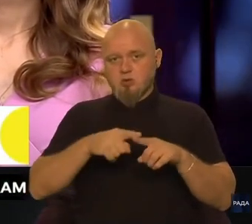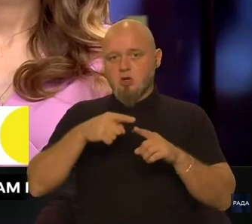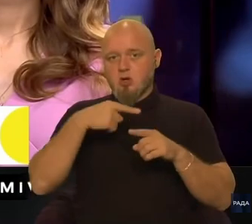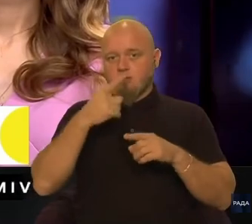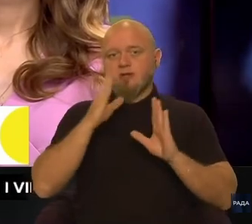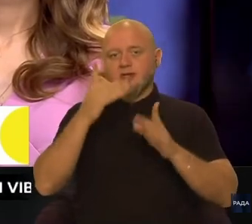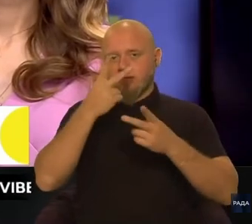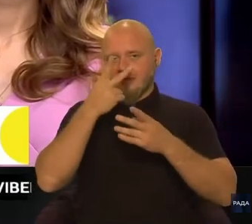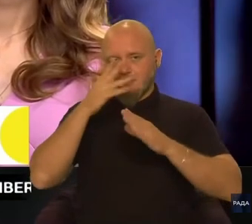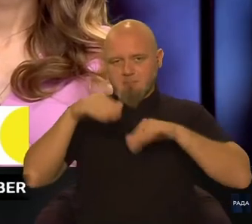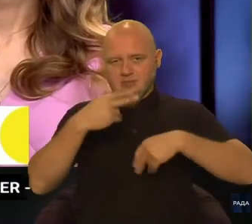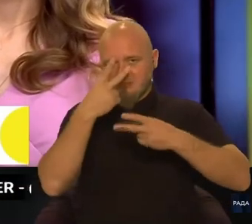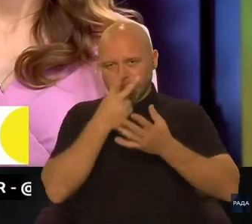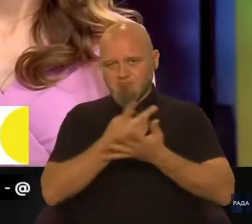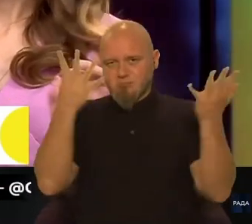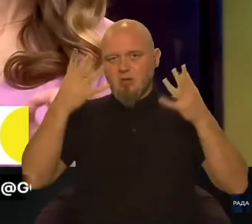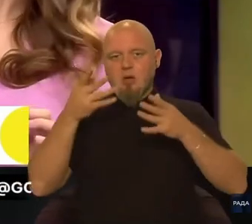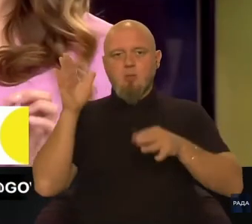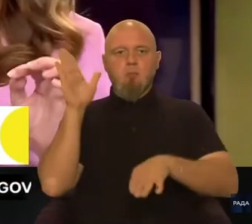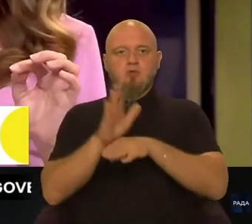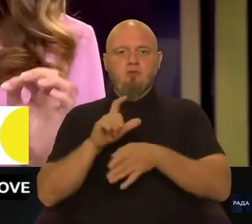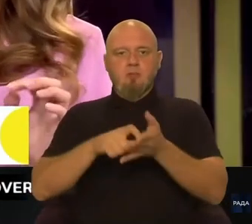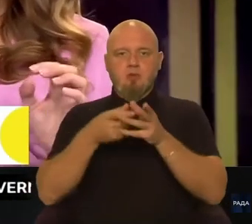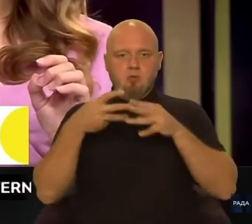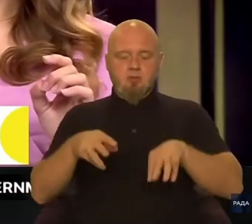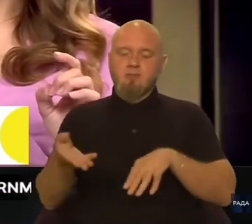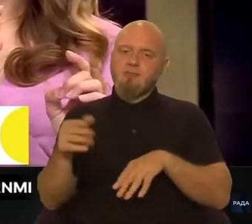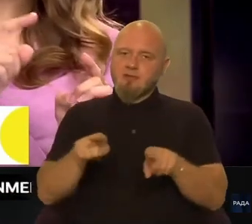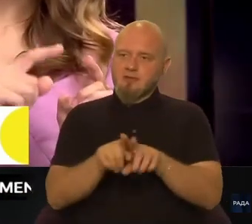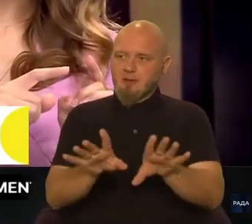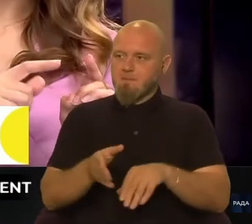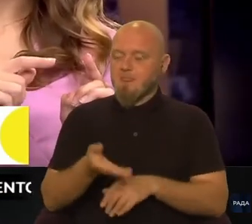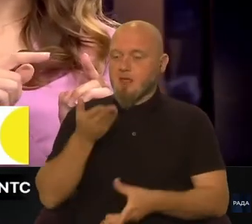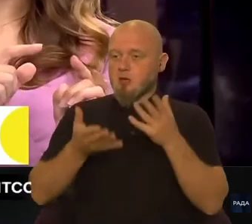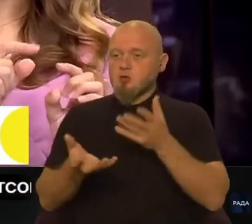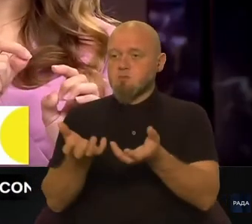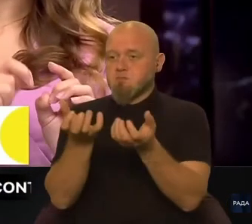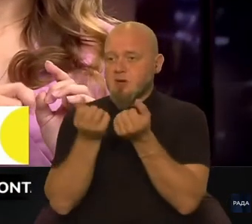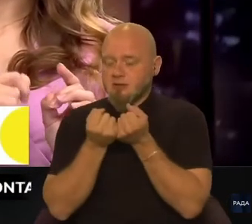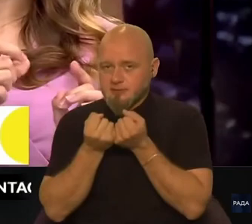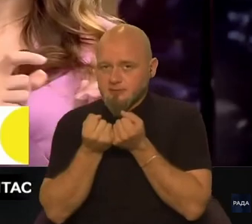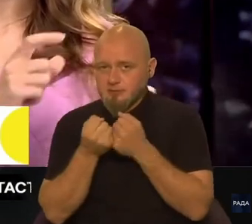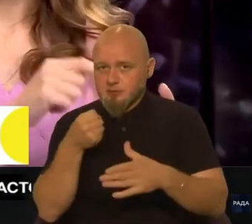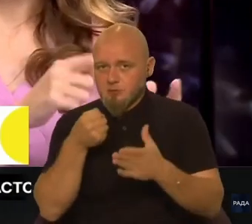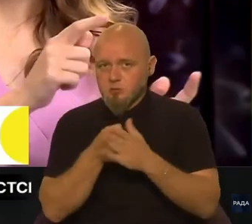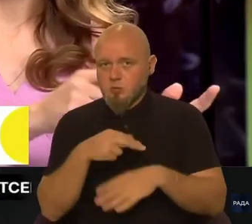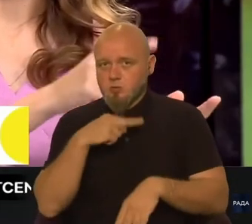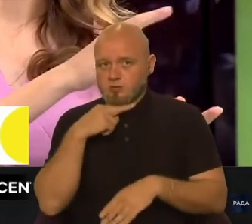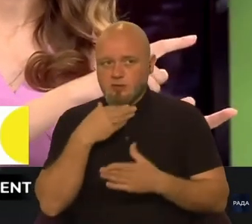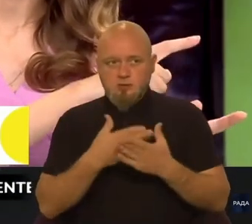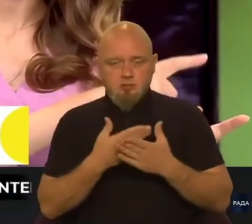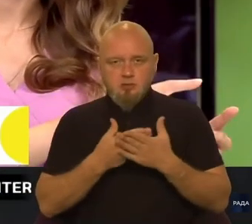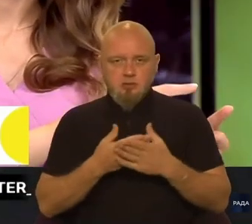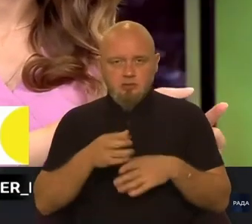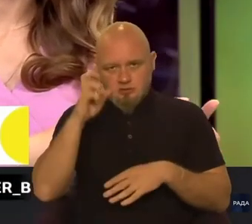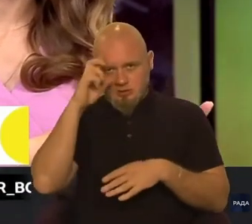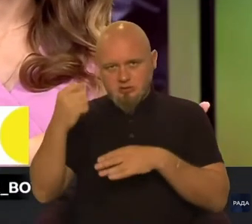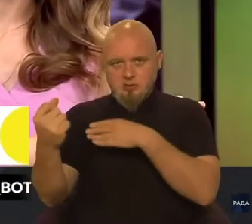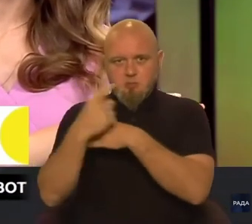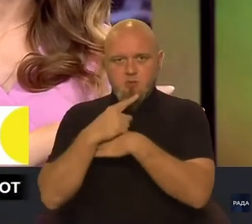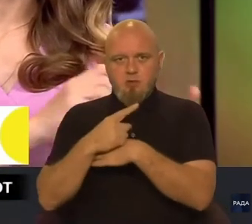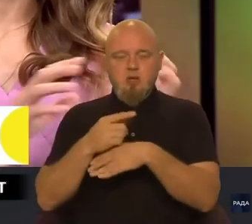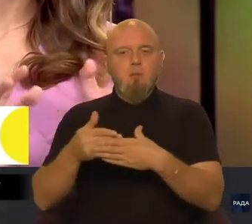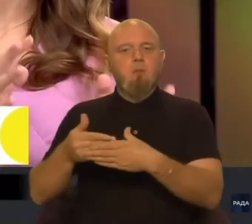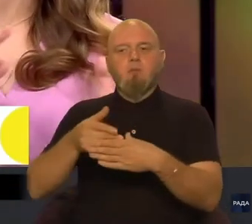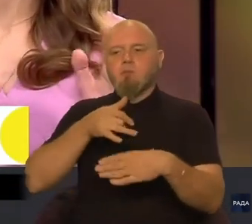постанови Кабінету міністрів. Давайте так, якщо брати до уваги, наприклад, держзамовлення